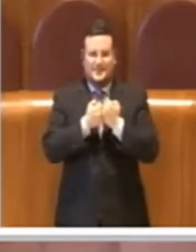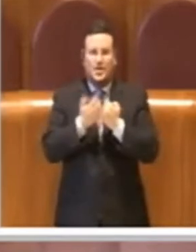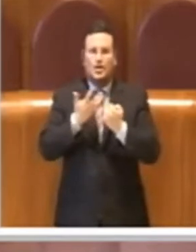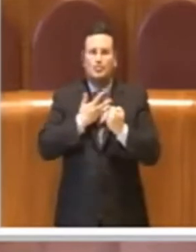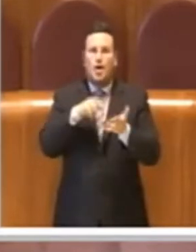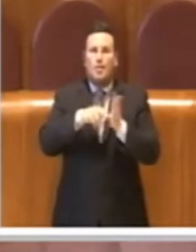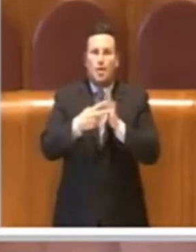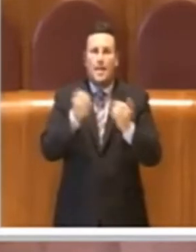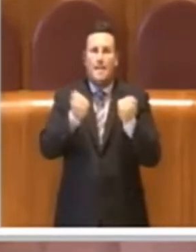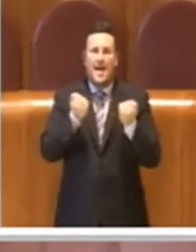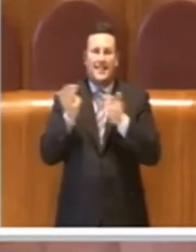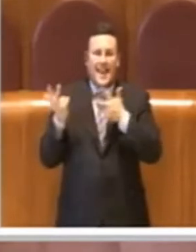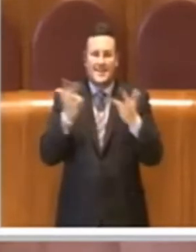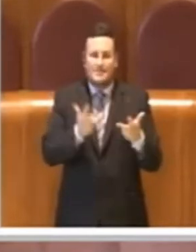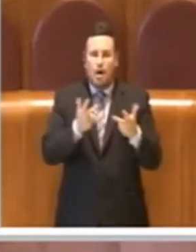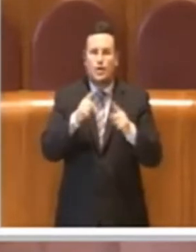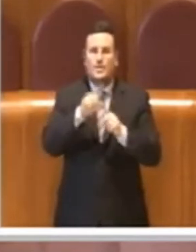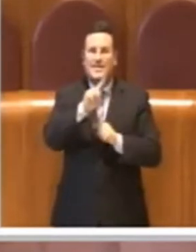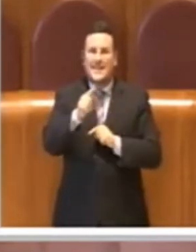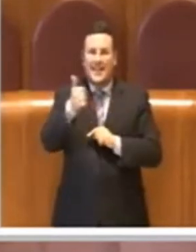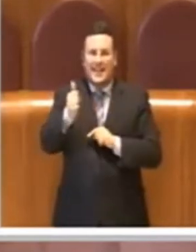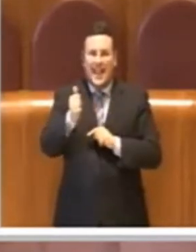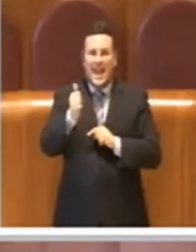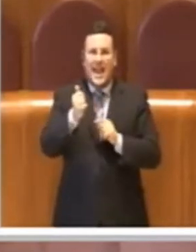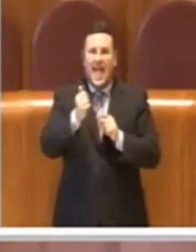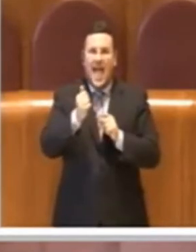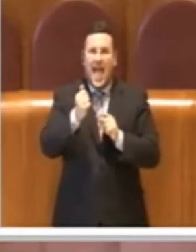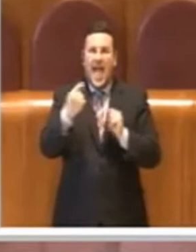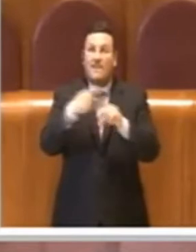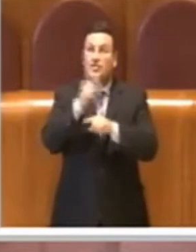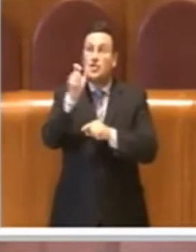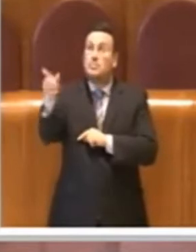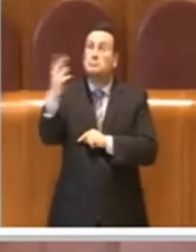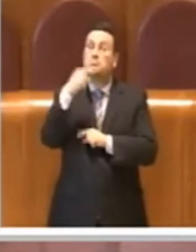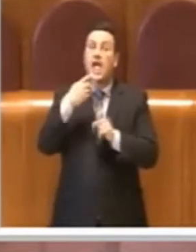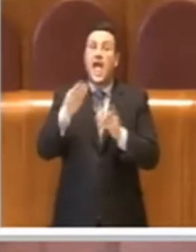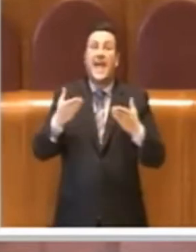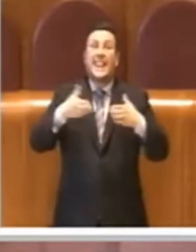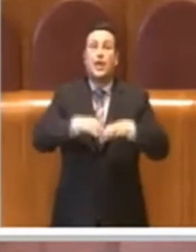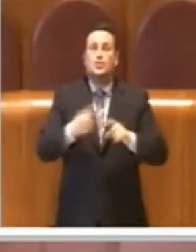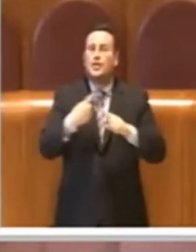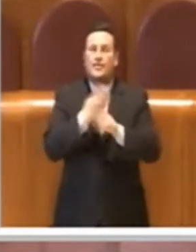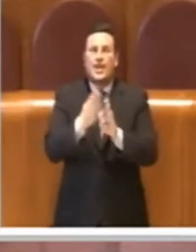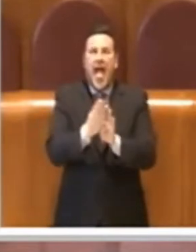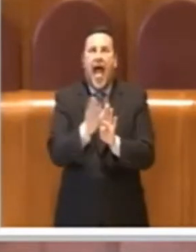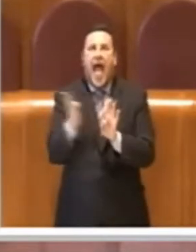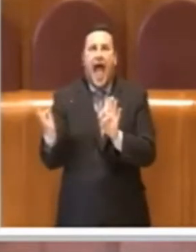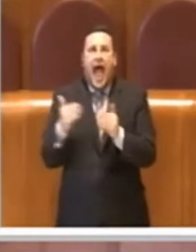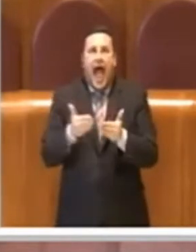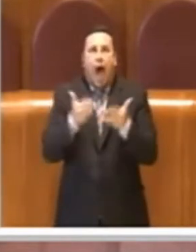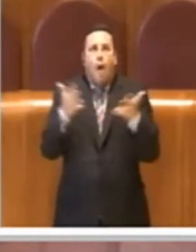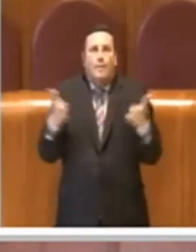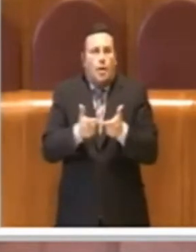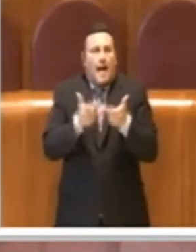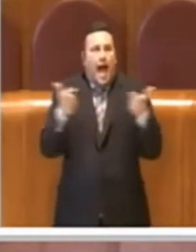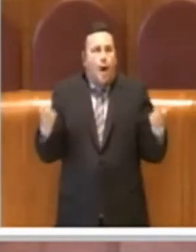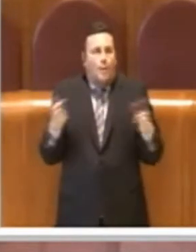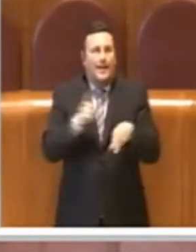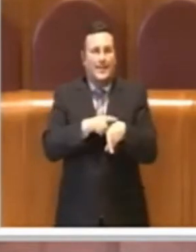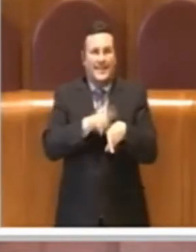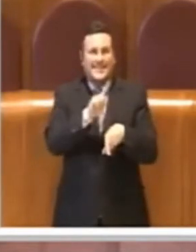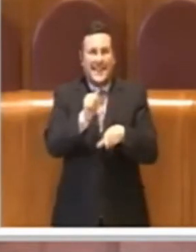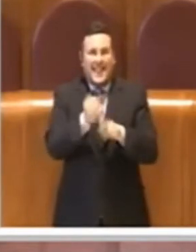accessibilità, la ZATL aumenta l'accessibilità, non la riduce, perché è un discorso fisico, ripeto, possiamo anche abolirla la ZATL, più di quelle